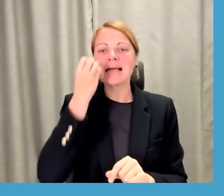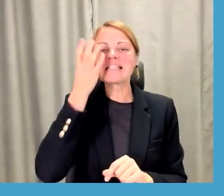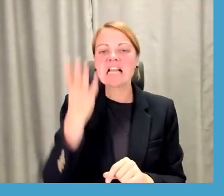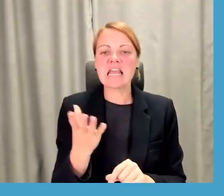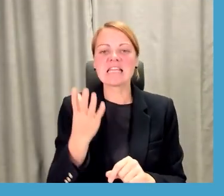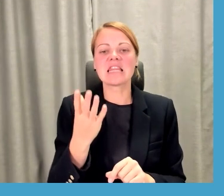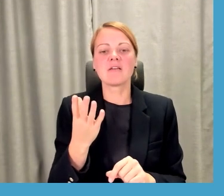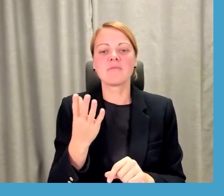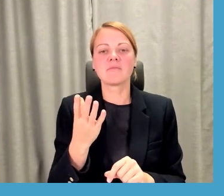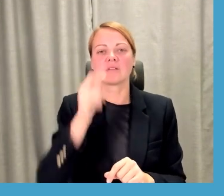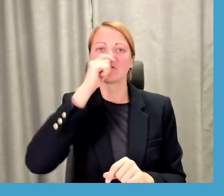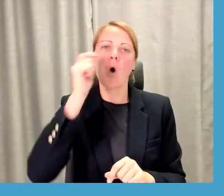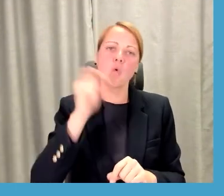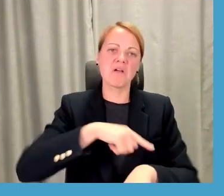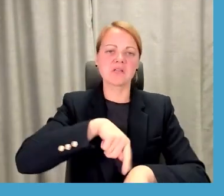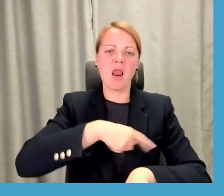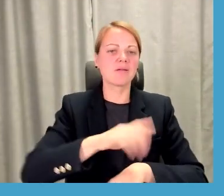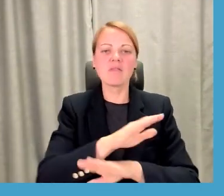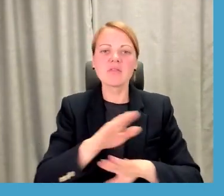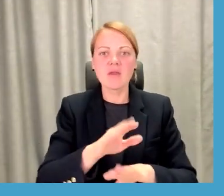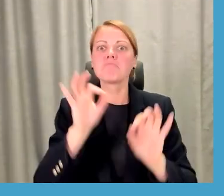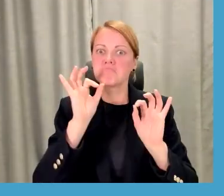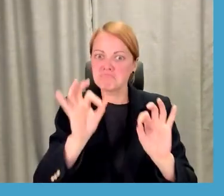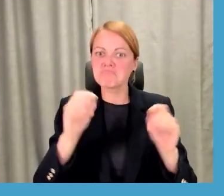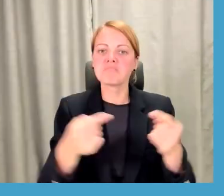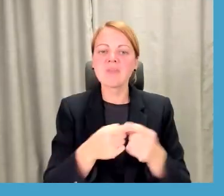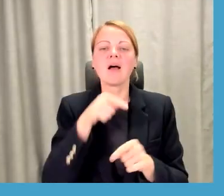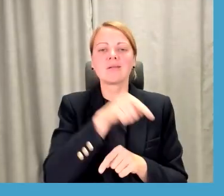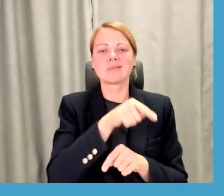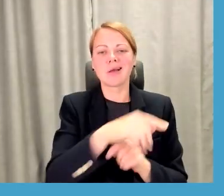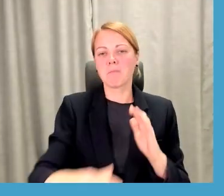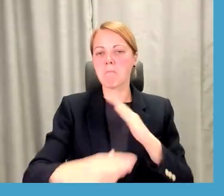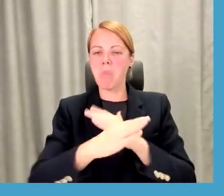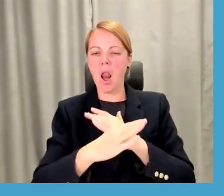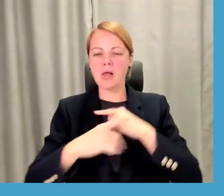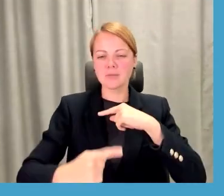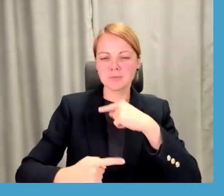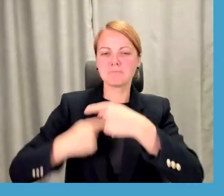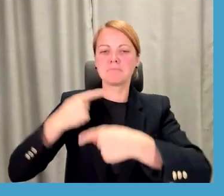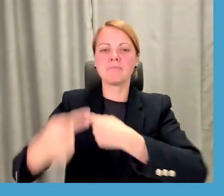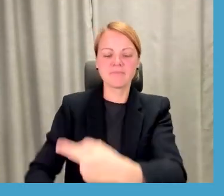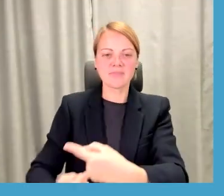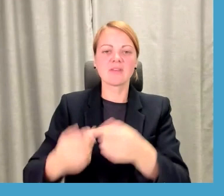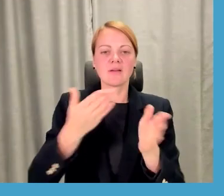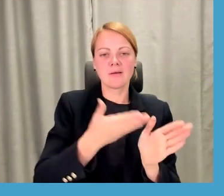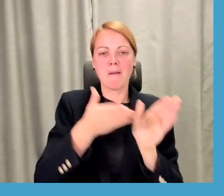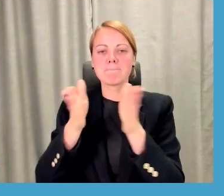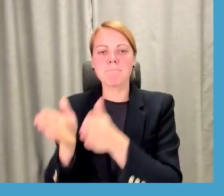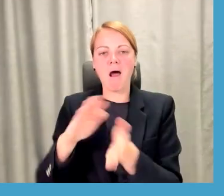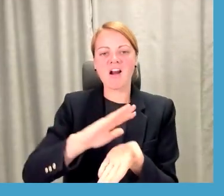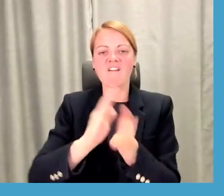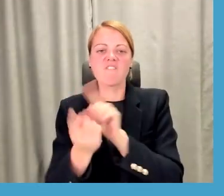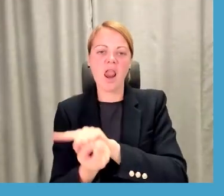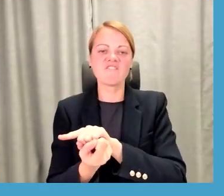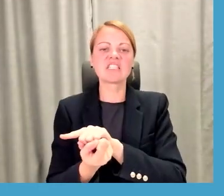nebūs tas kaut kas zaudēts laiks, bet tā ir, protiesībā, kaut kas, kas palīdz jums jau uz to pārkvalifikācijas procesā,